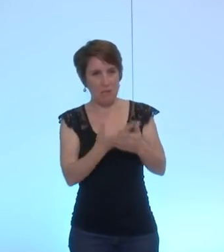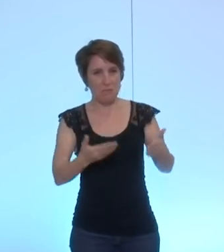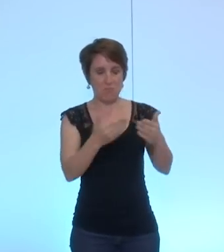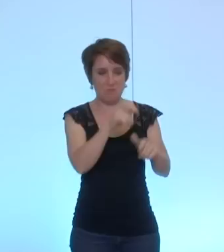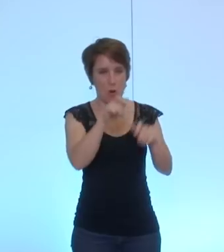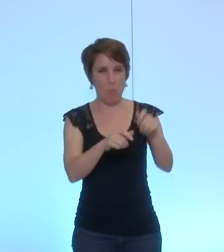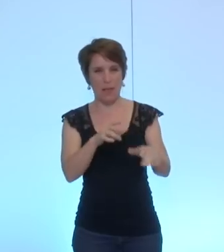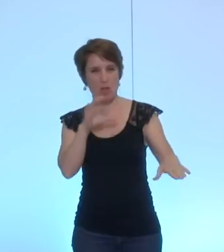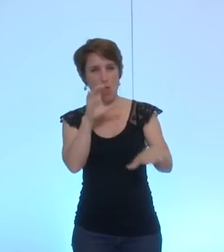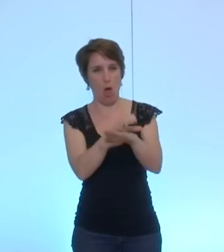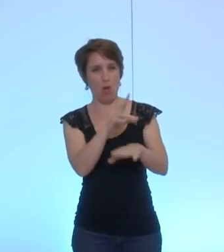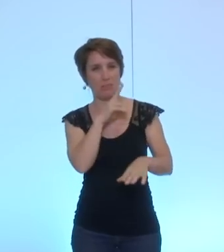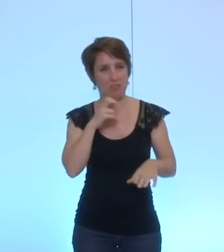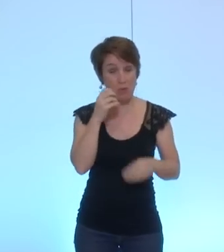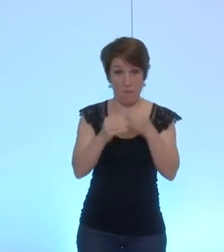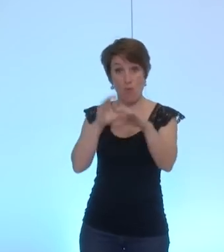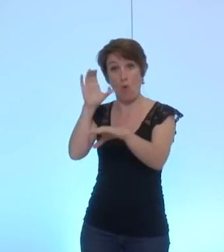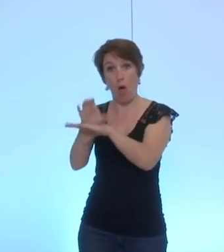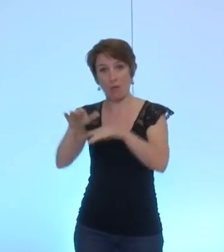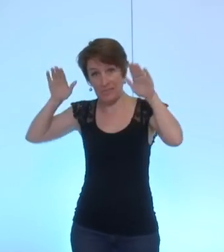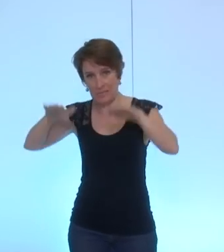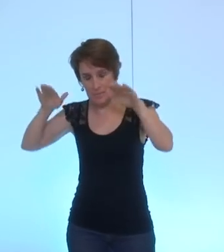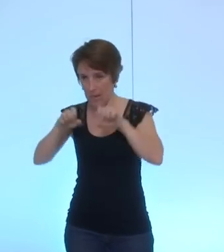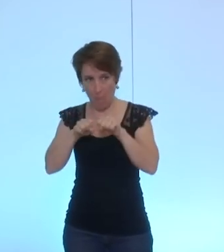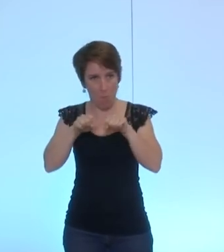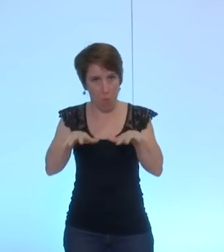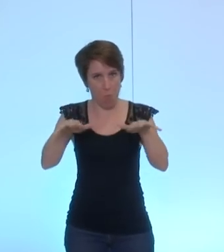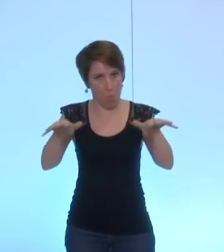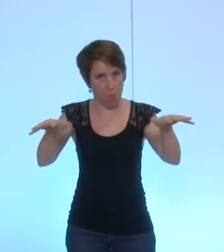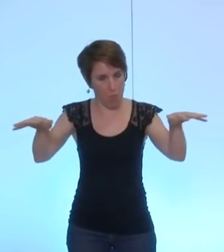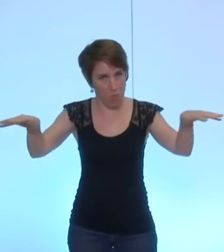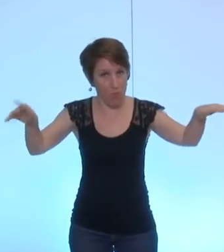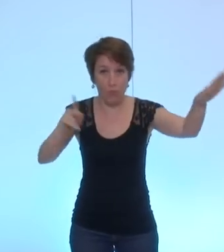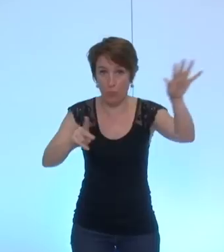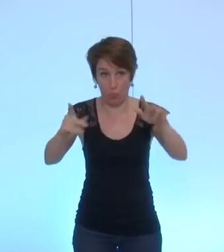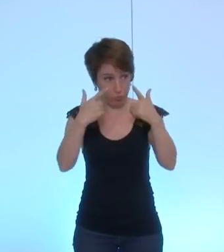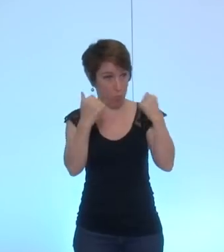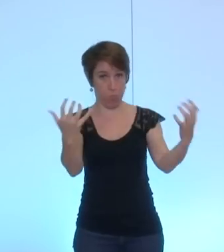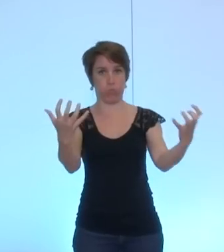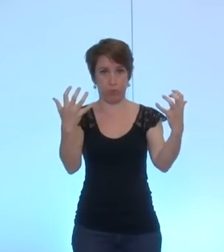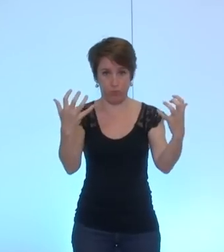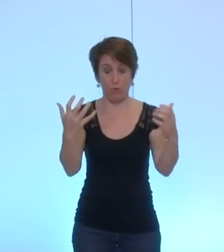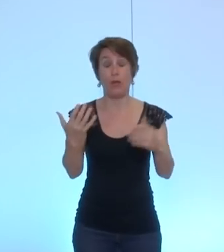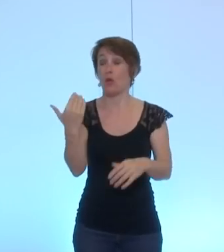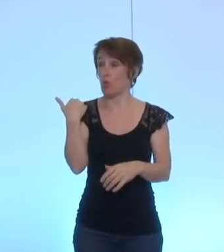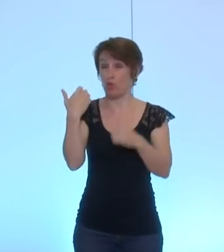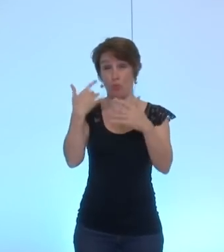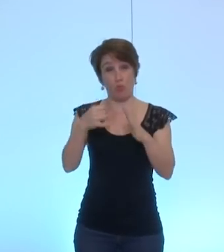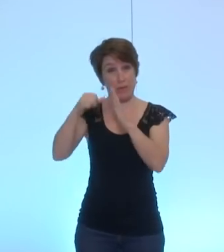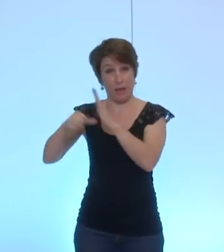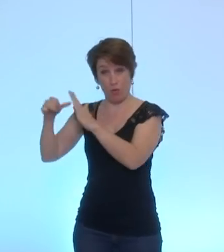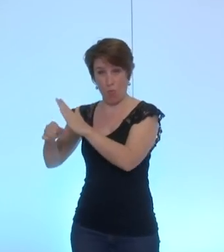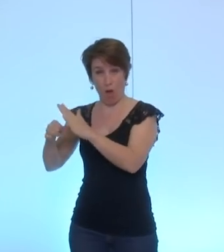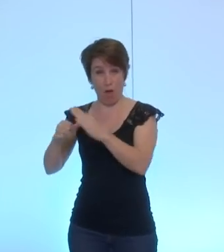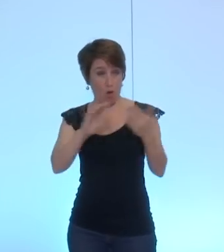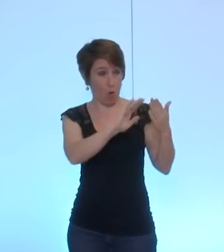en sont les signes les plus tangibles depuis quelques mois les tensions communautaires virent